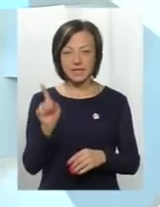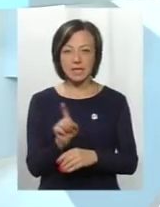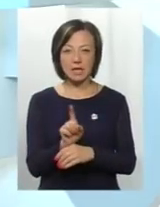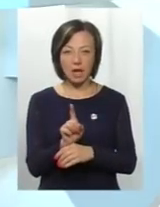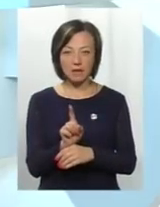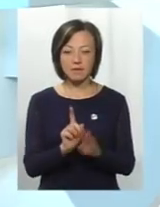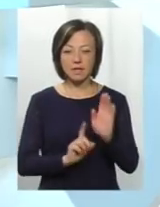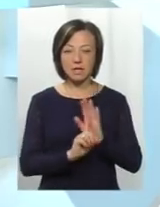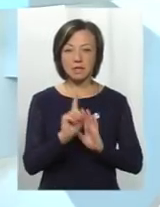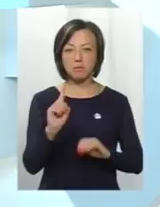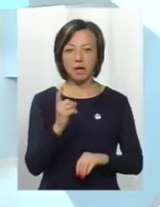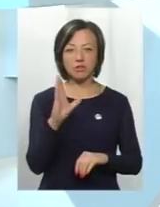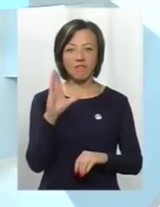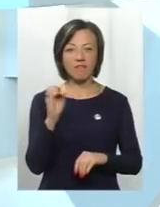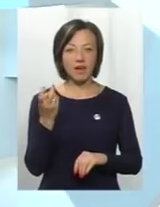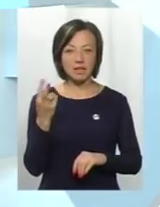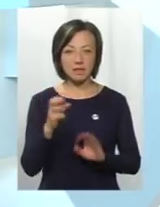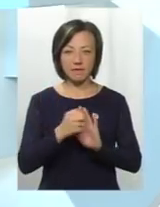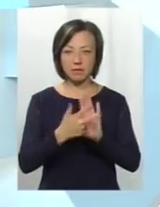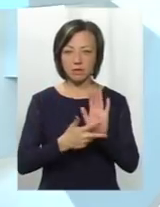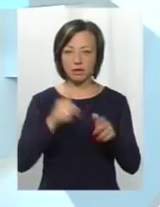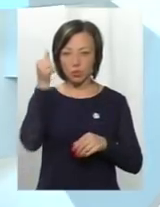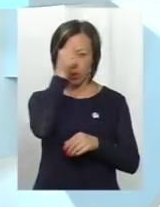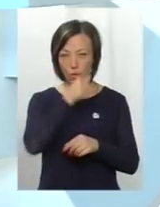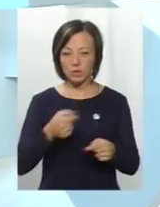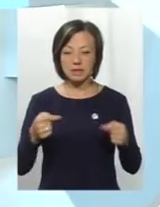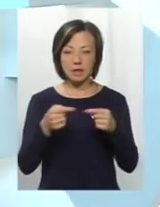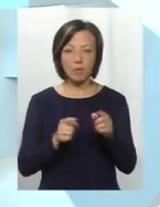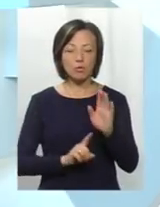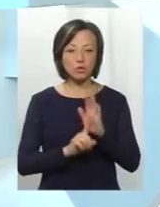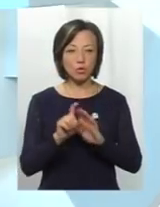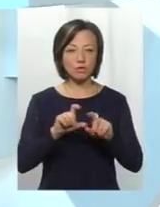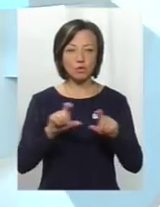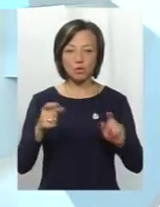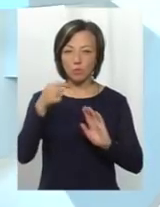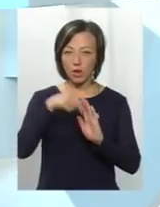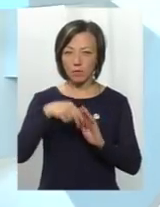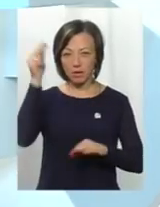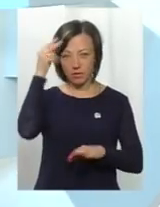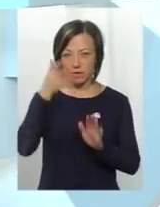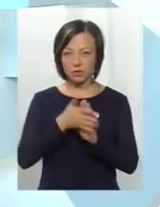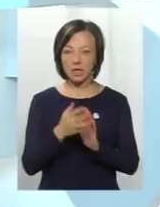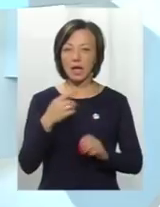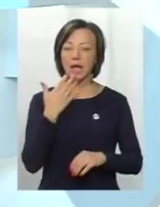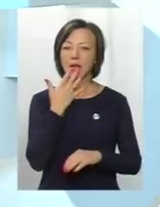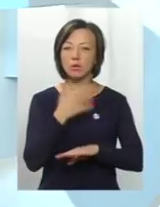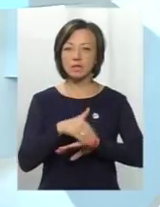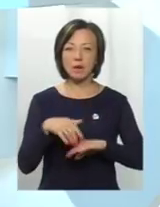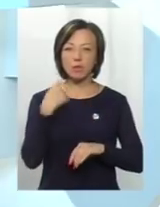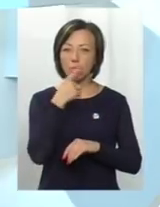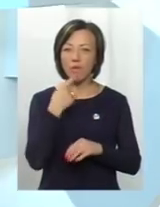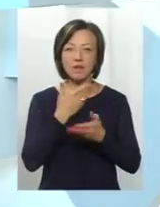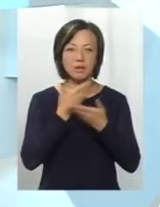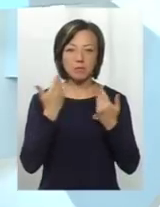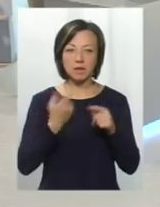з 1 вересня 2018 року саме початкової школи з поглибленим вивчення іноземної мови немає